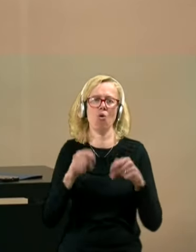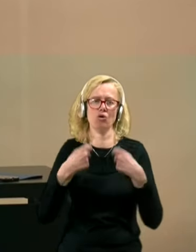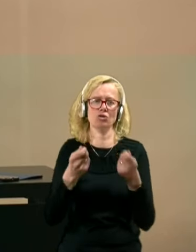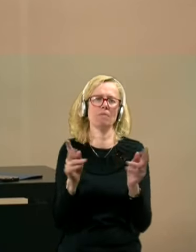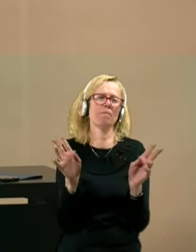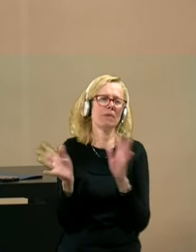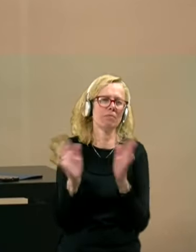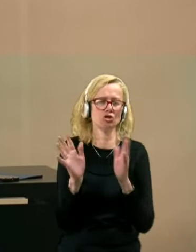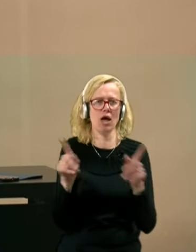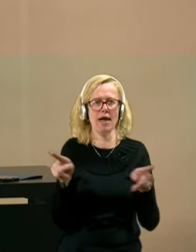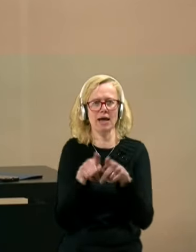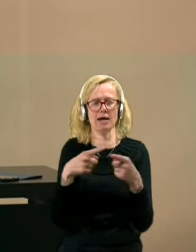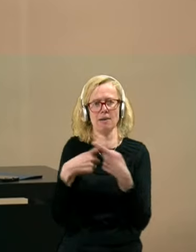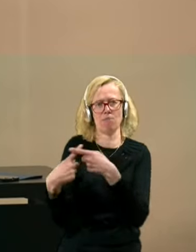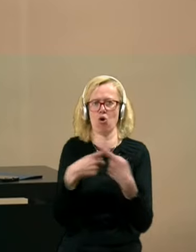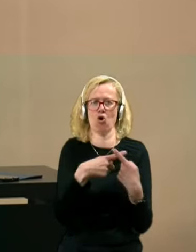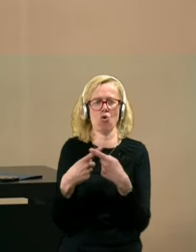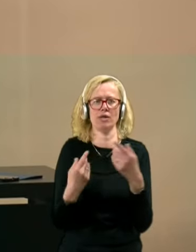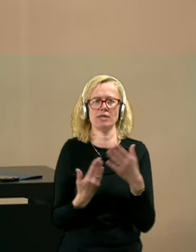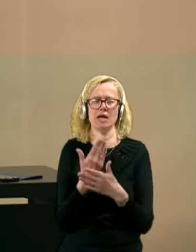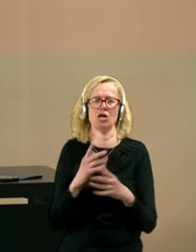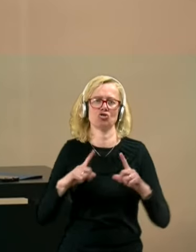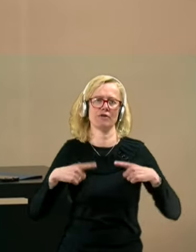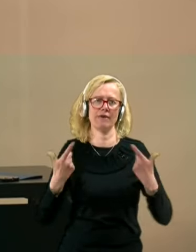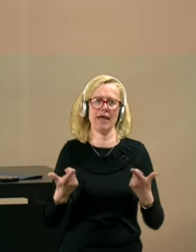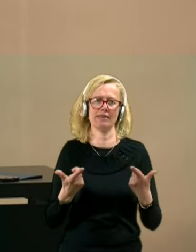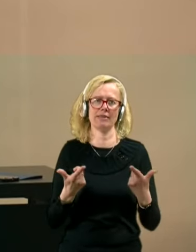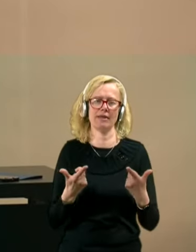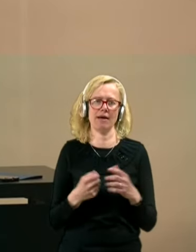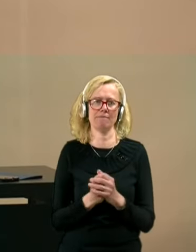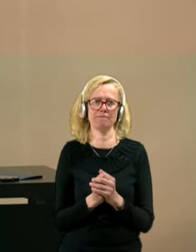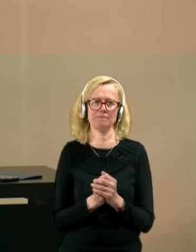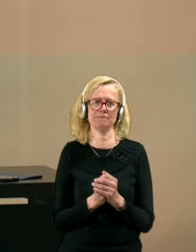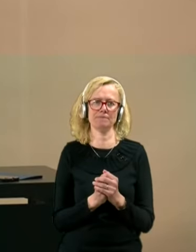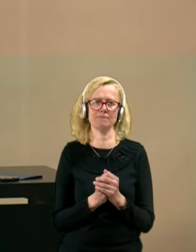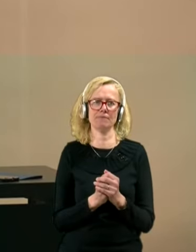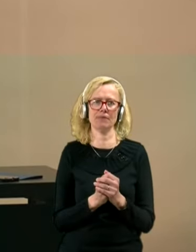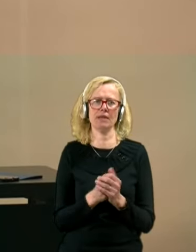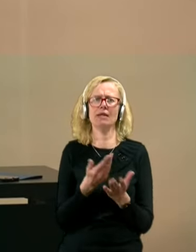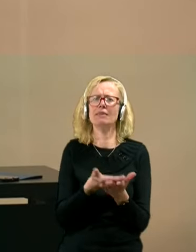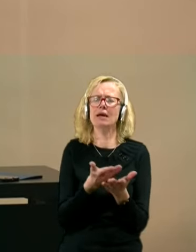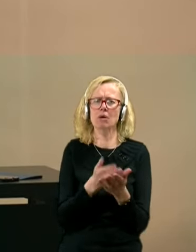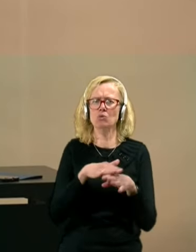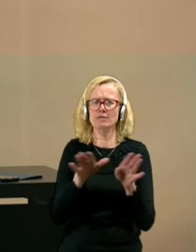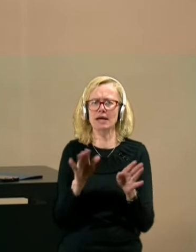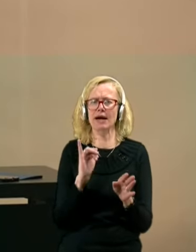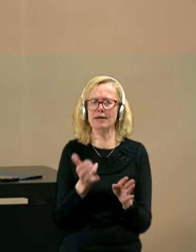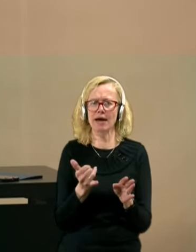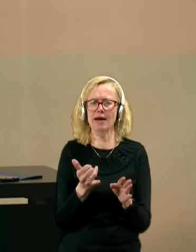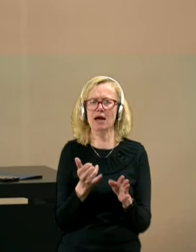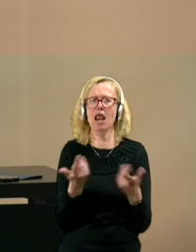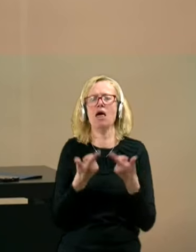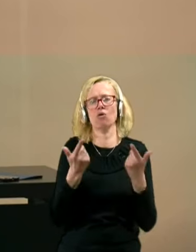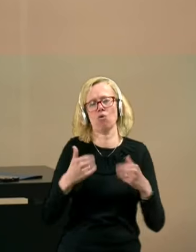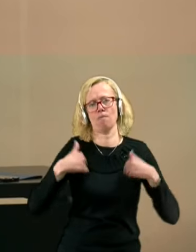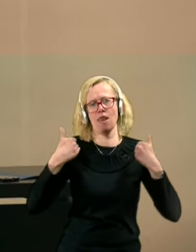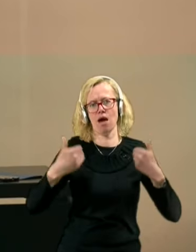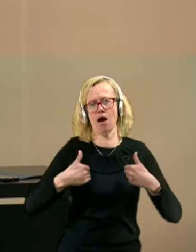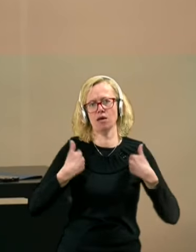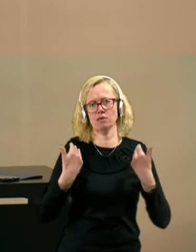pogoje za življenje. Temelj vsega pa je, da lahko mladi